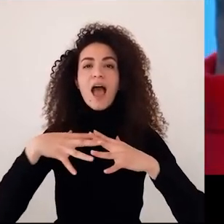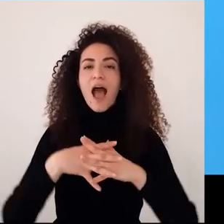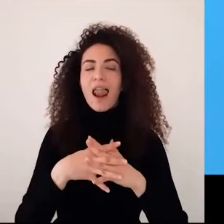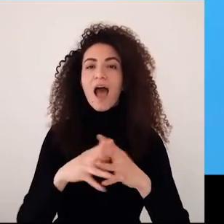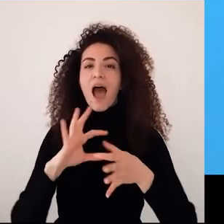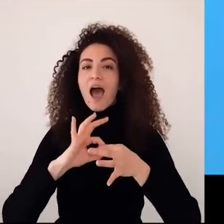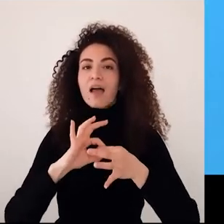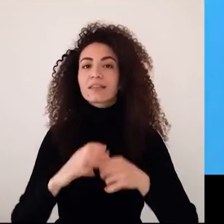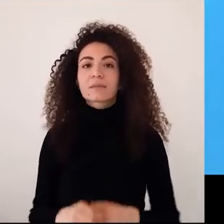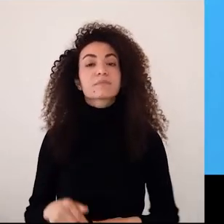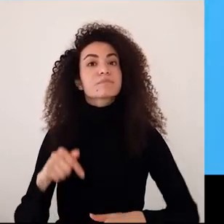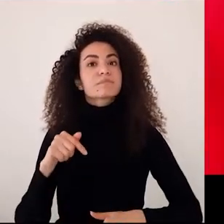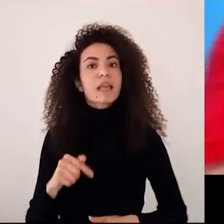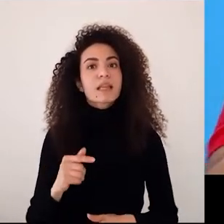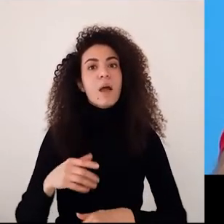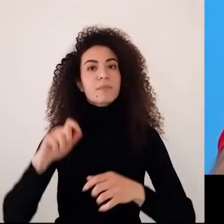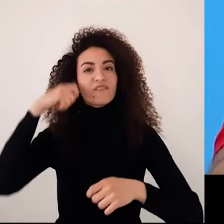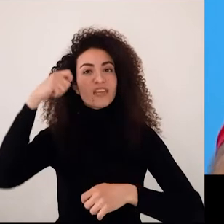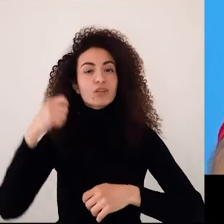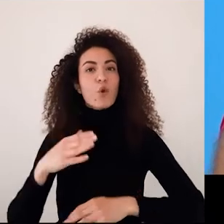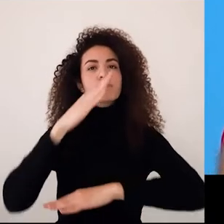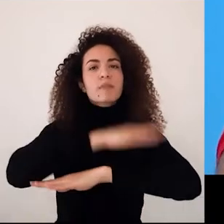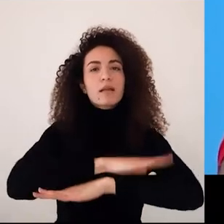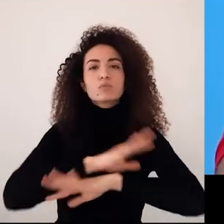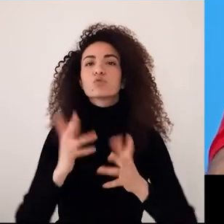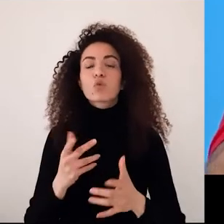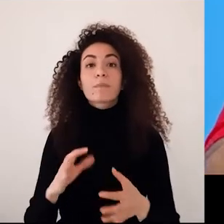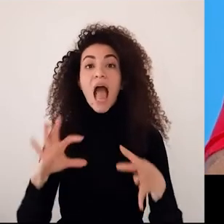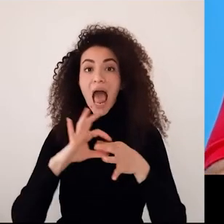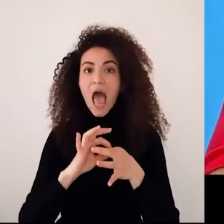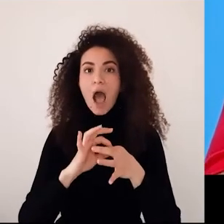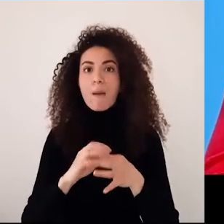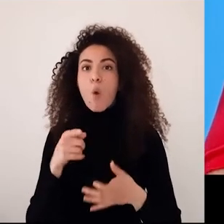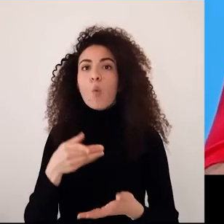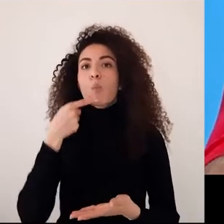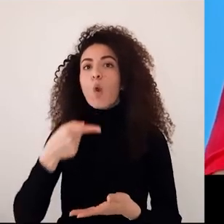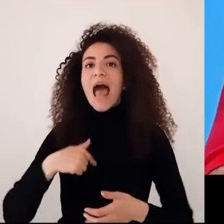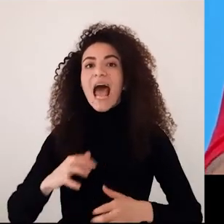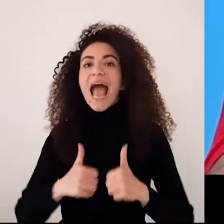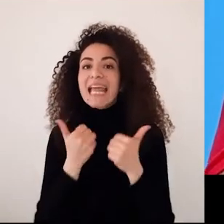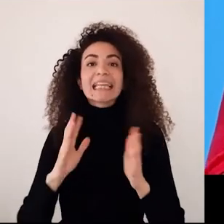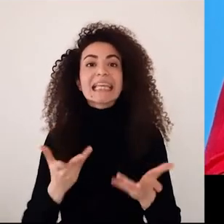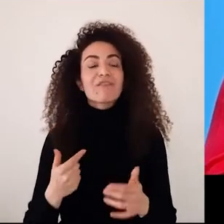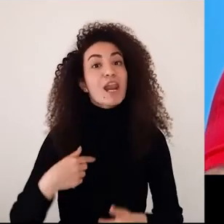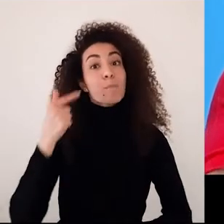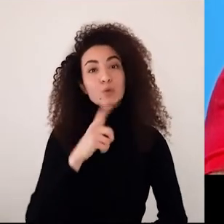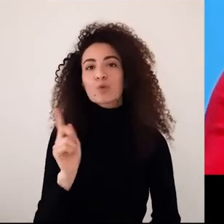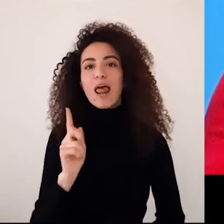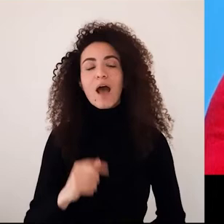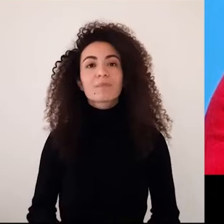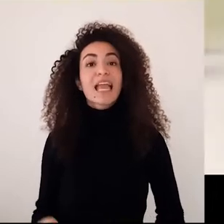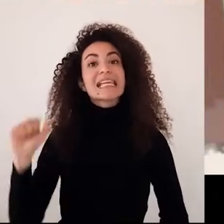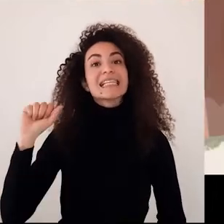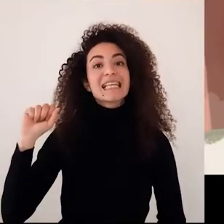تغيير إيمان ونجاح هيدا الموك مبني على القاعدة الذهبية نوعية علاقاتنا بتحدد نوعية حياتنا ومدى